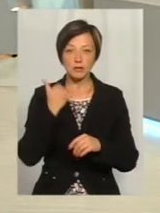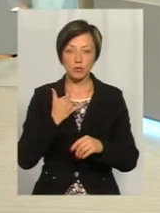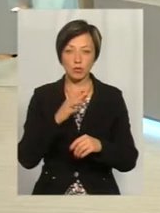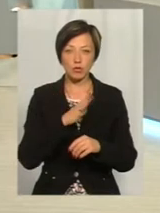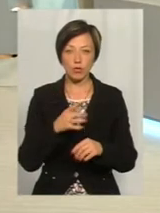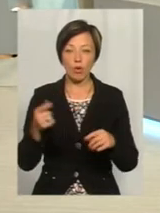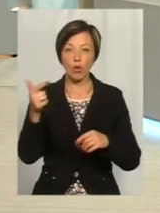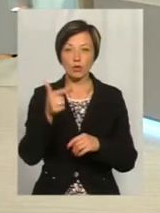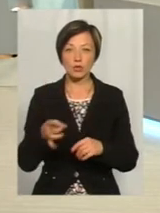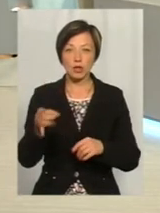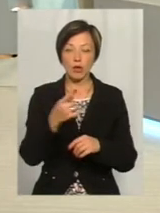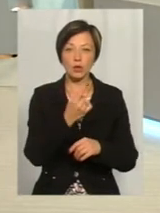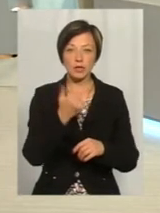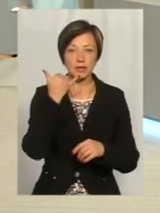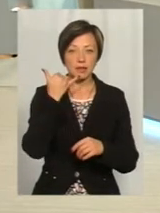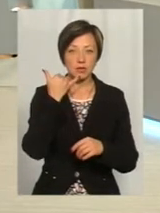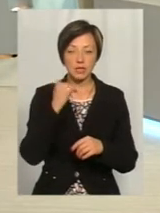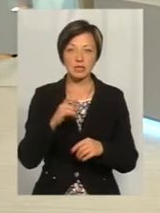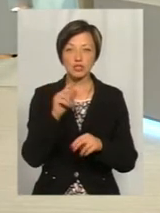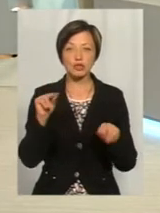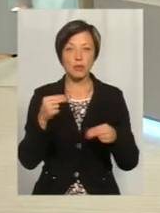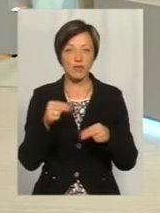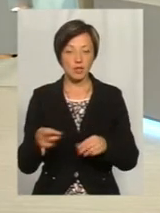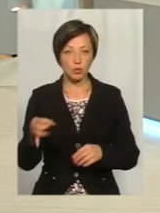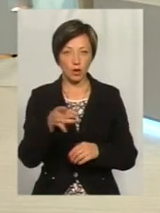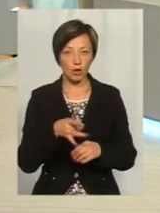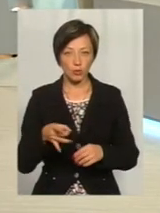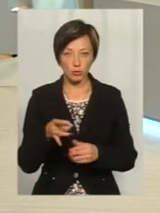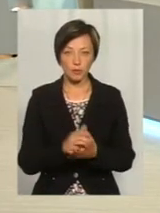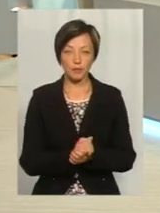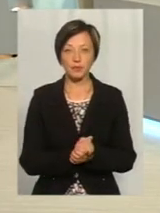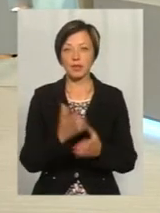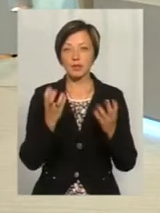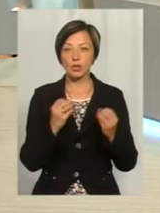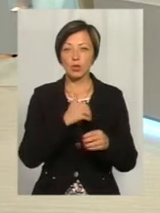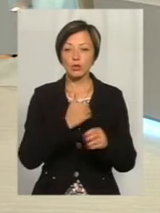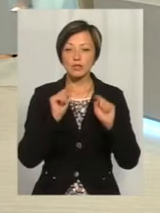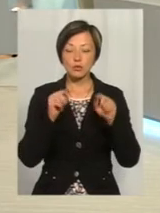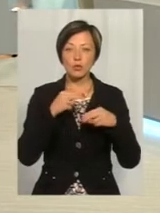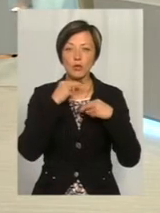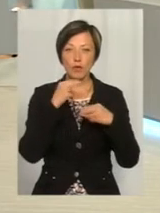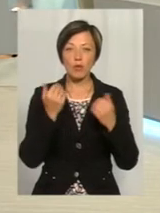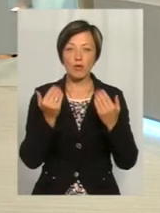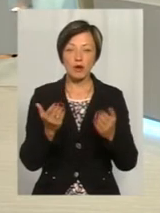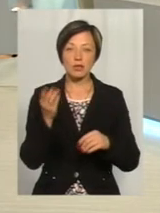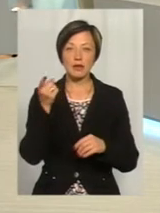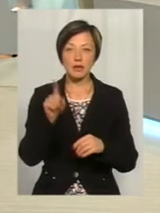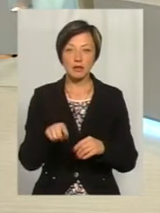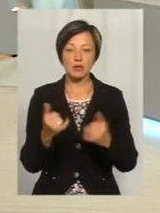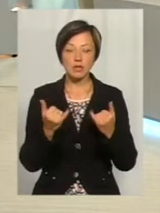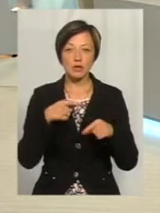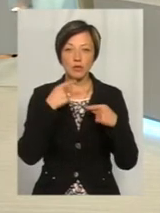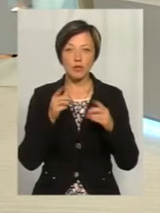був якраз з Городоцького району і один телефонний дзвінок був з Щемеревецького району. Тут я хочу ще звернути вашу увагу на те, що ми зараз